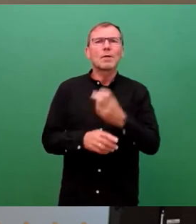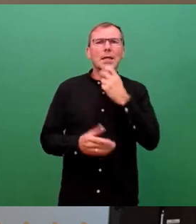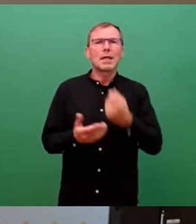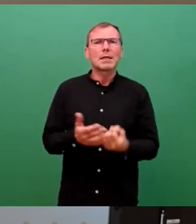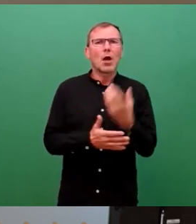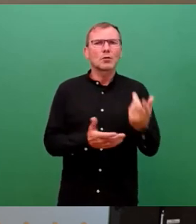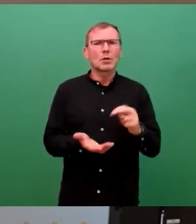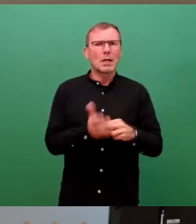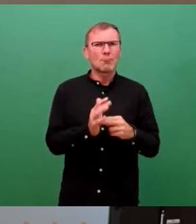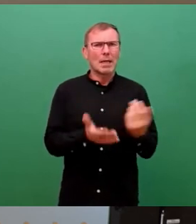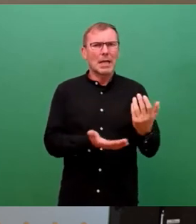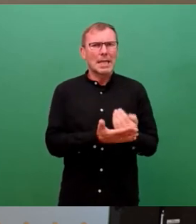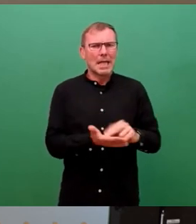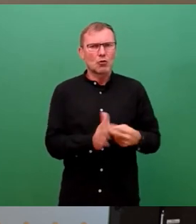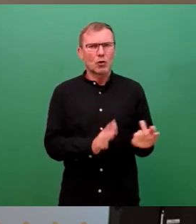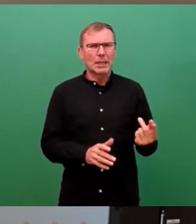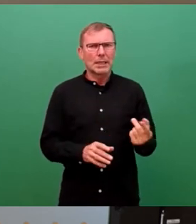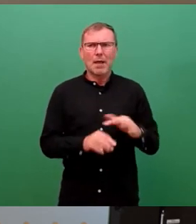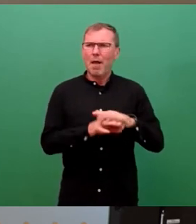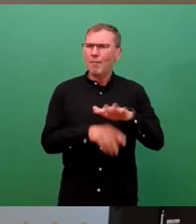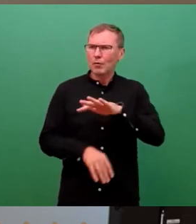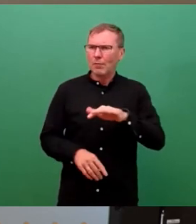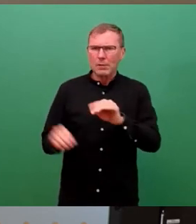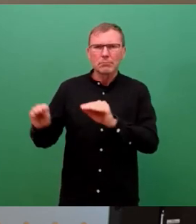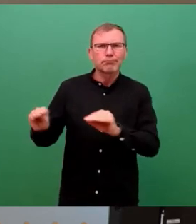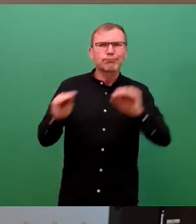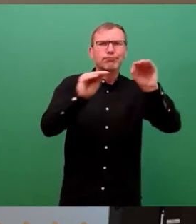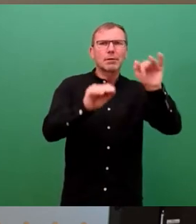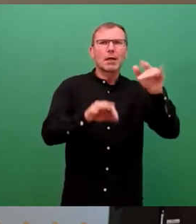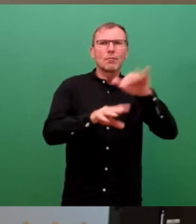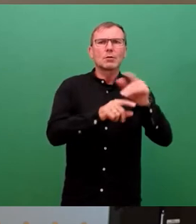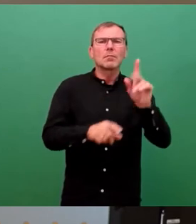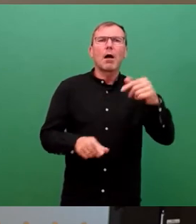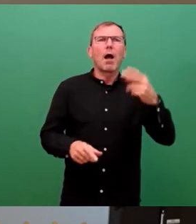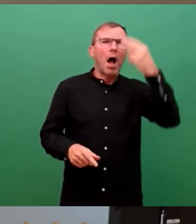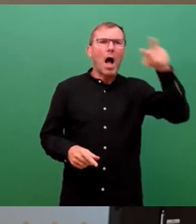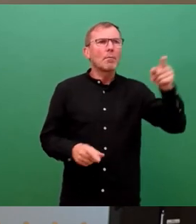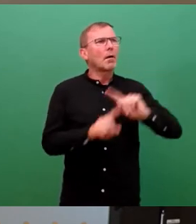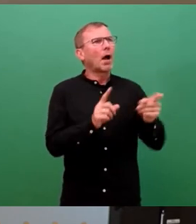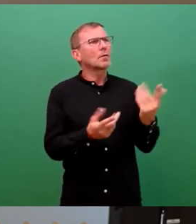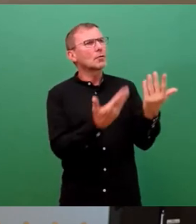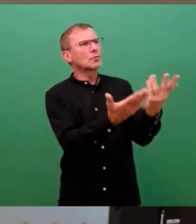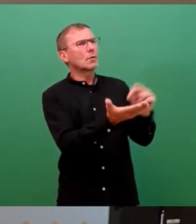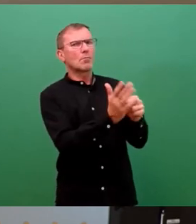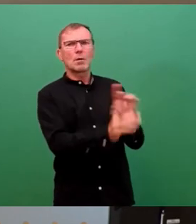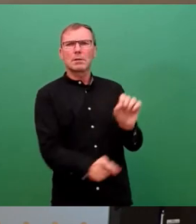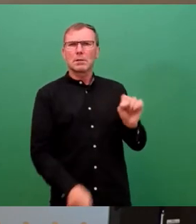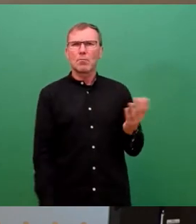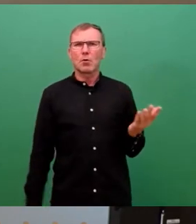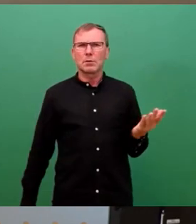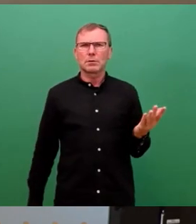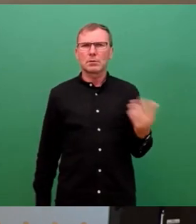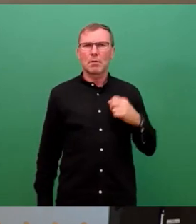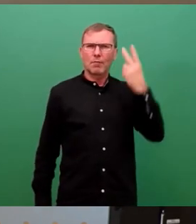Speichertechnologien in den Bereich der Wirtschaftlichkeit kommen. Anders ist das Agieren von Herrn Habeck nicht zu erklären. Liebe